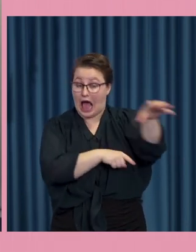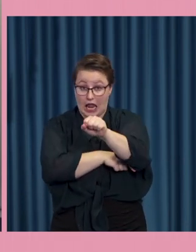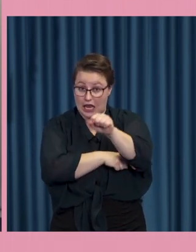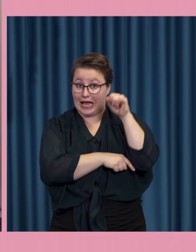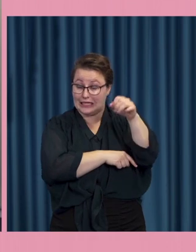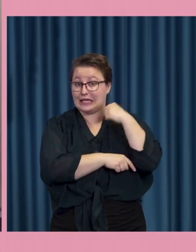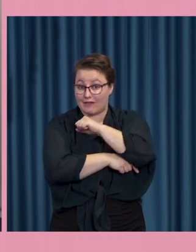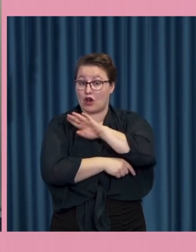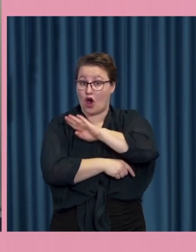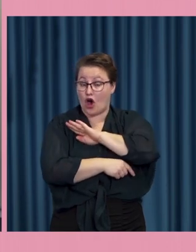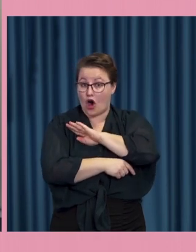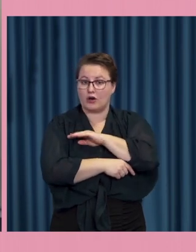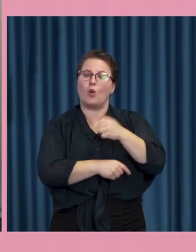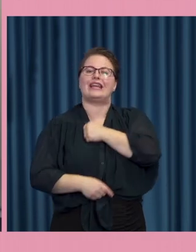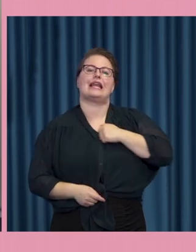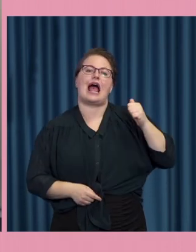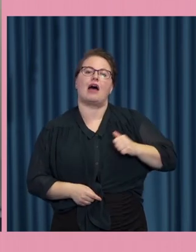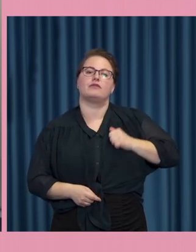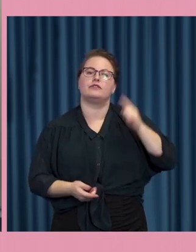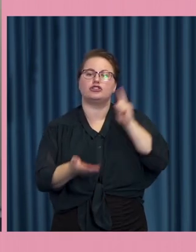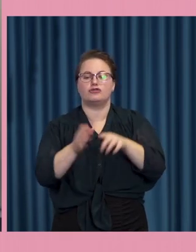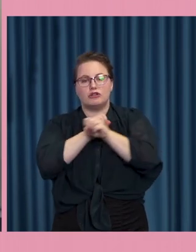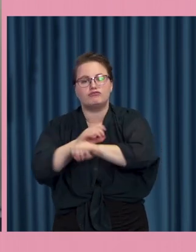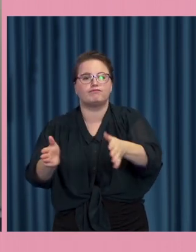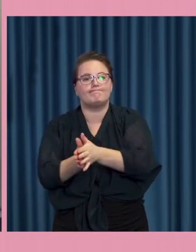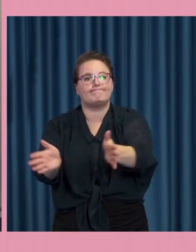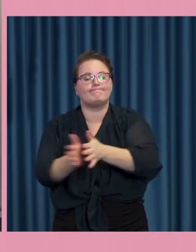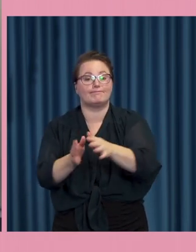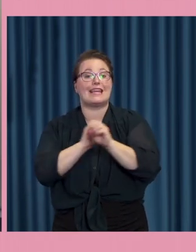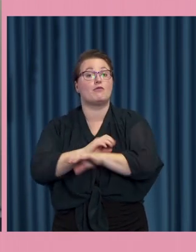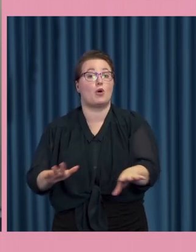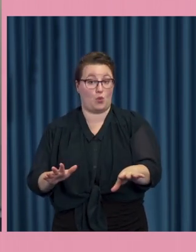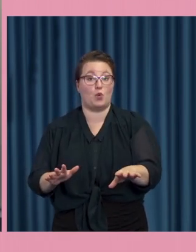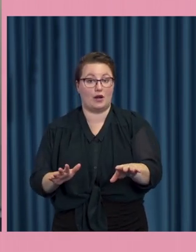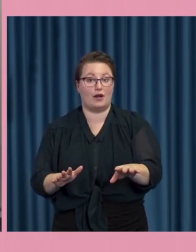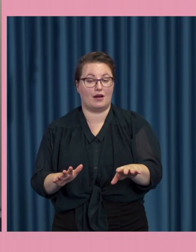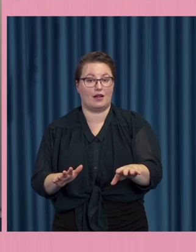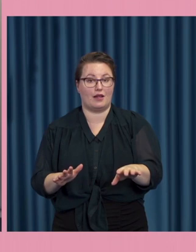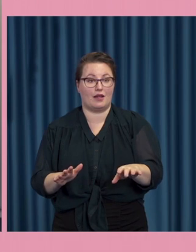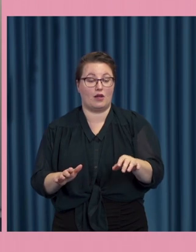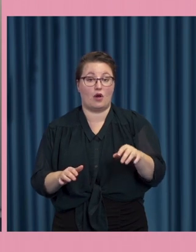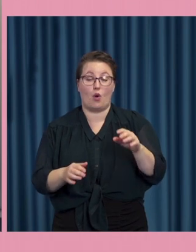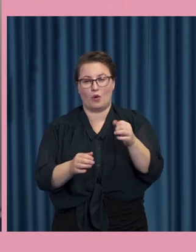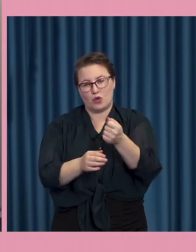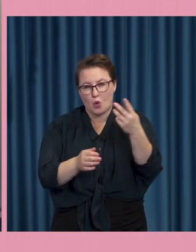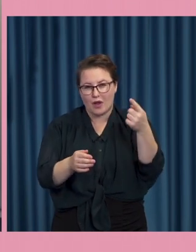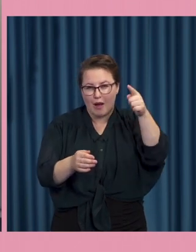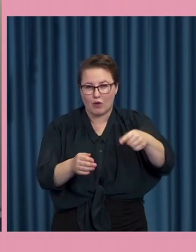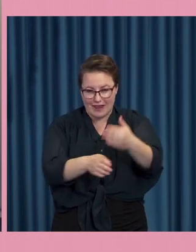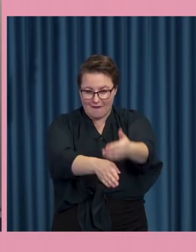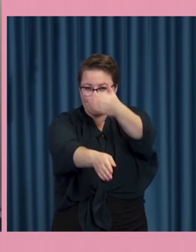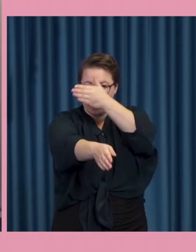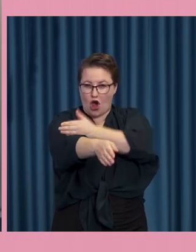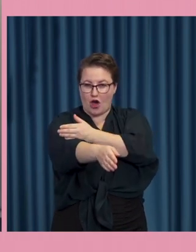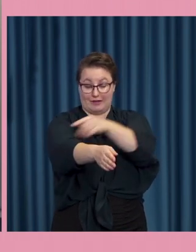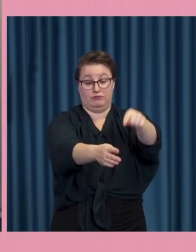för att informera och ännu viktigare är att man några månader i förväg innan man lägger en